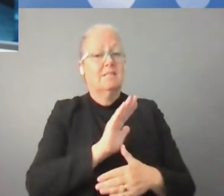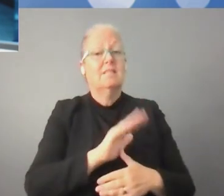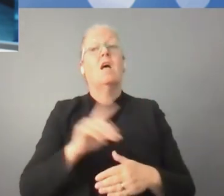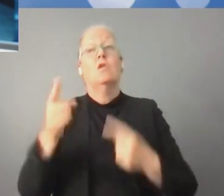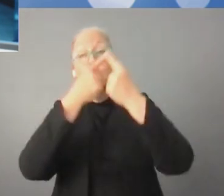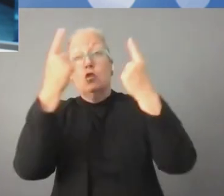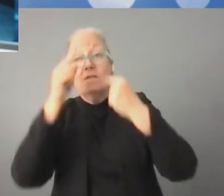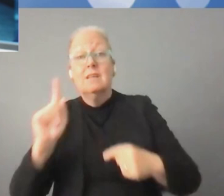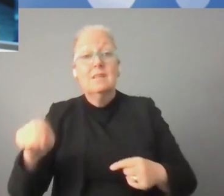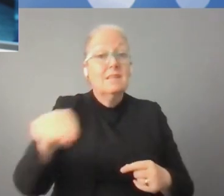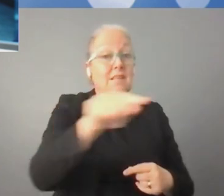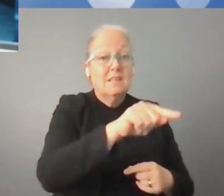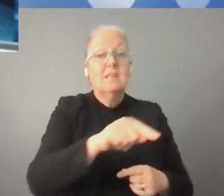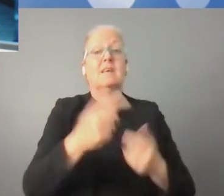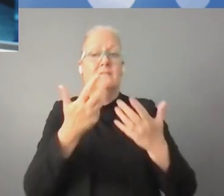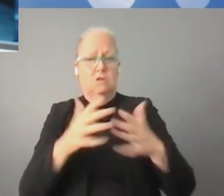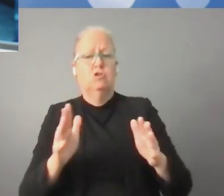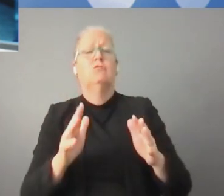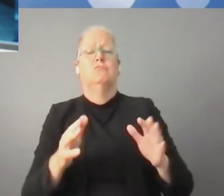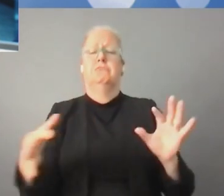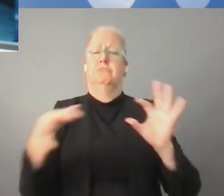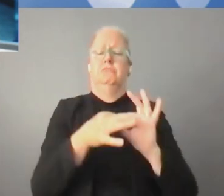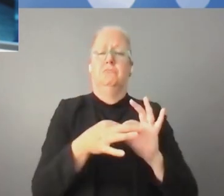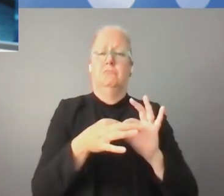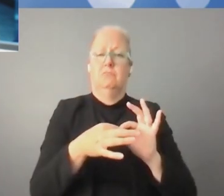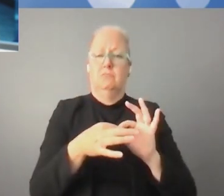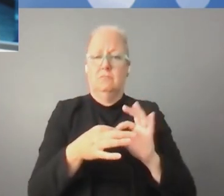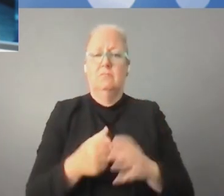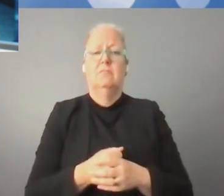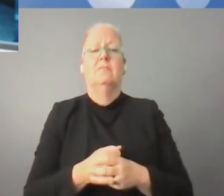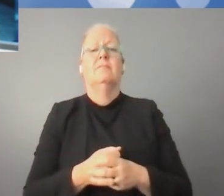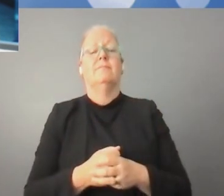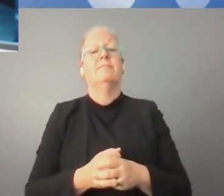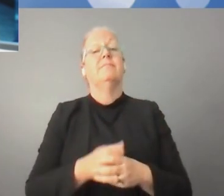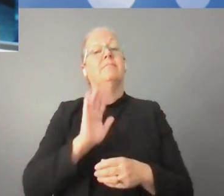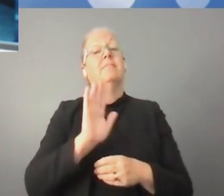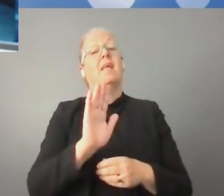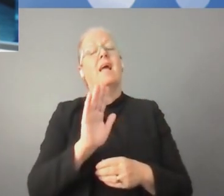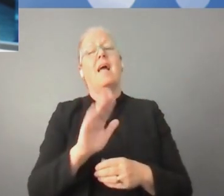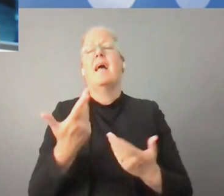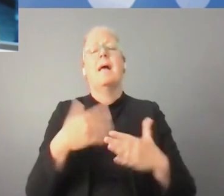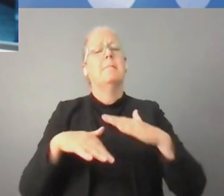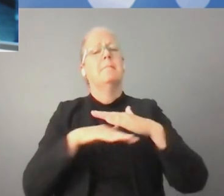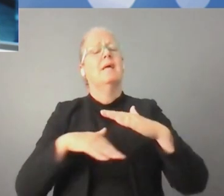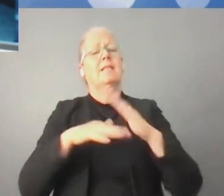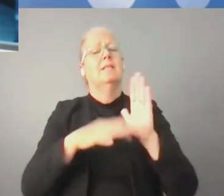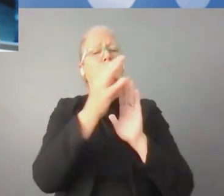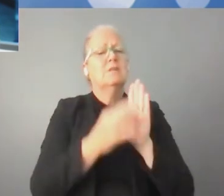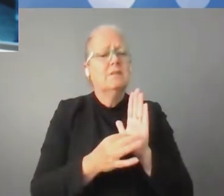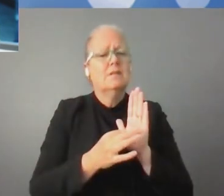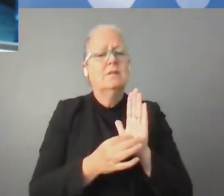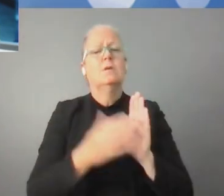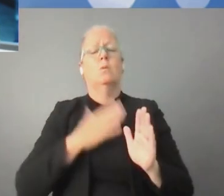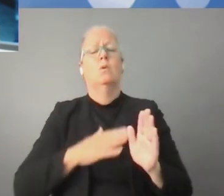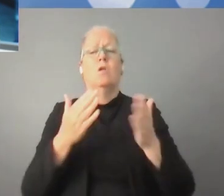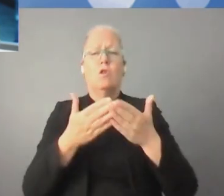سلوك الذكاء الاستناعي ووقعنا عليها من قبل المؤسسات